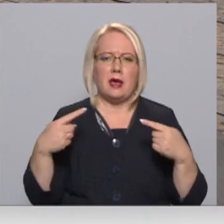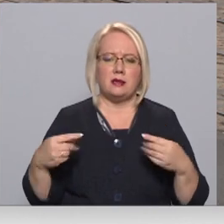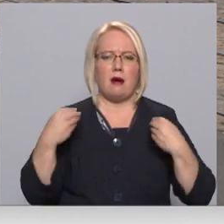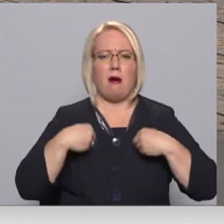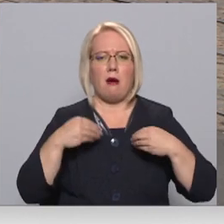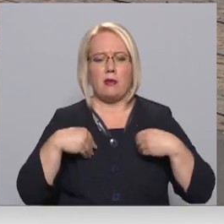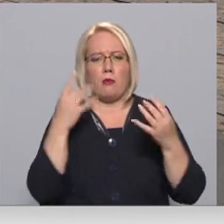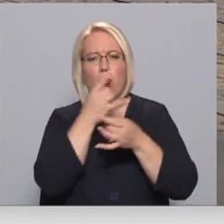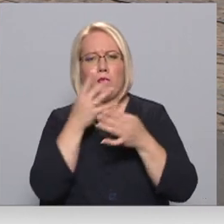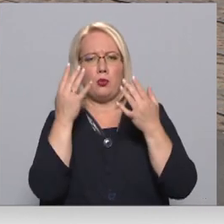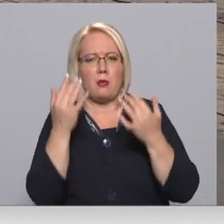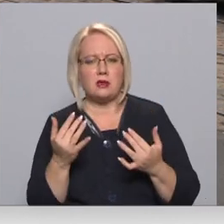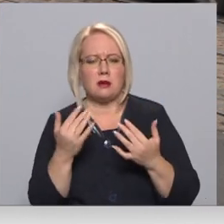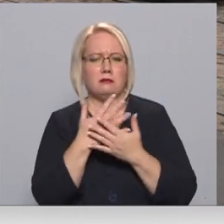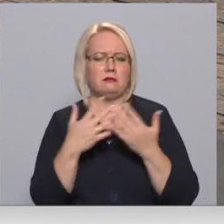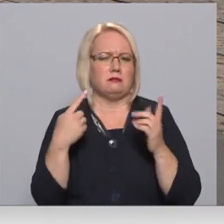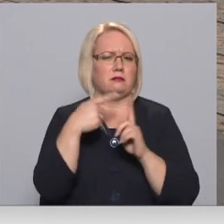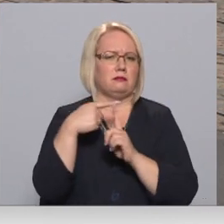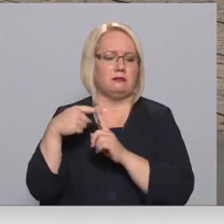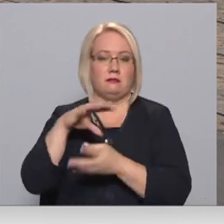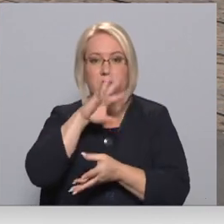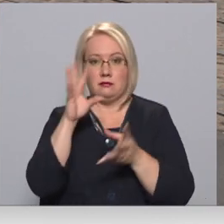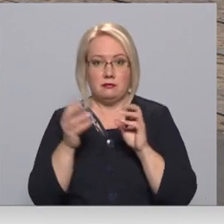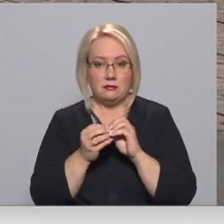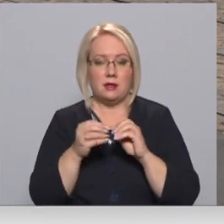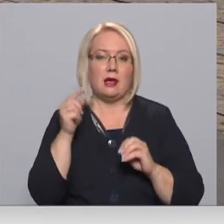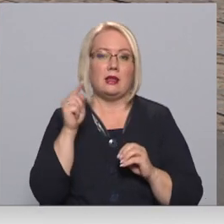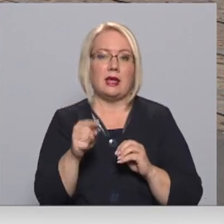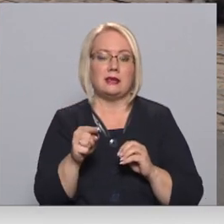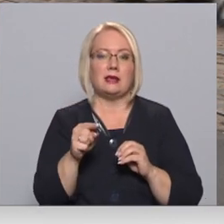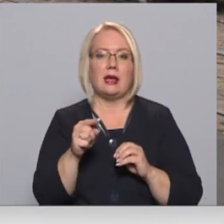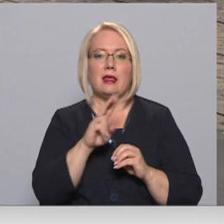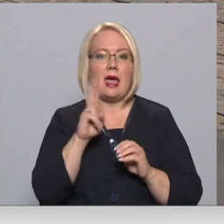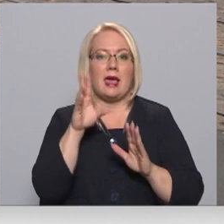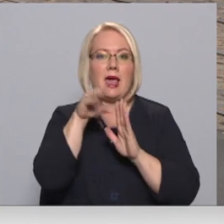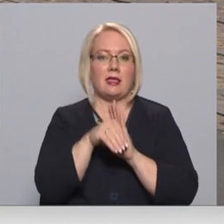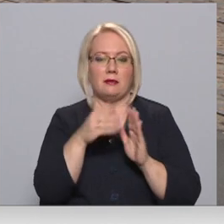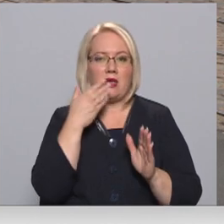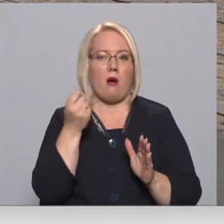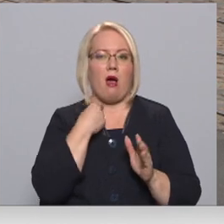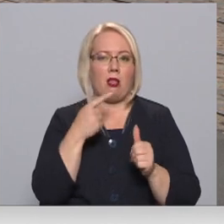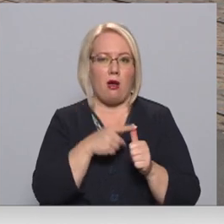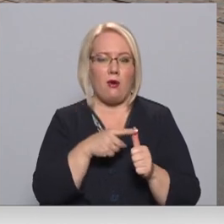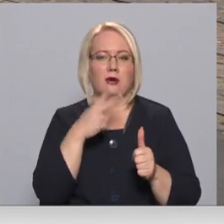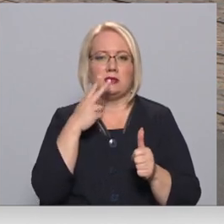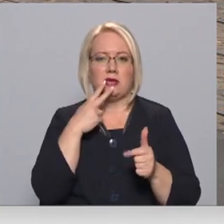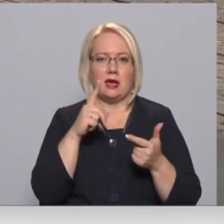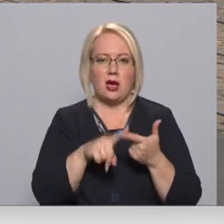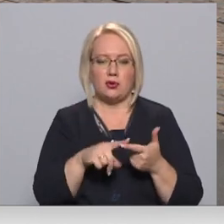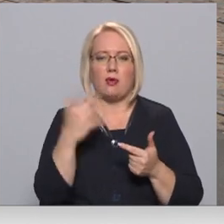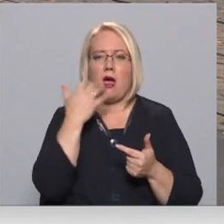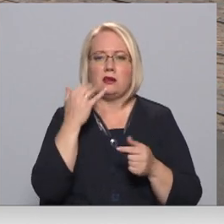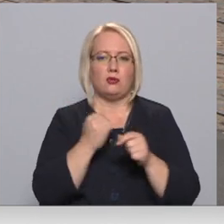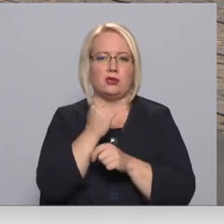kultūras pasākumiem un citām vajadzībām. Tas, kas tajā neietilpst, ir alkohols, cigaretas un ārvalstu